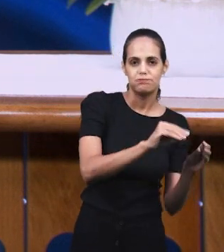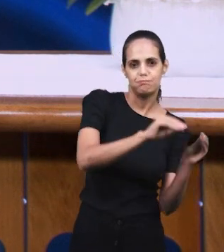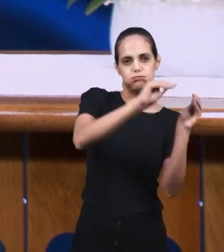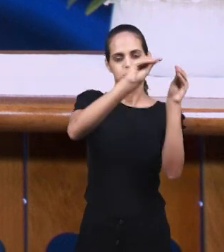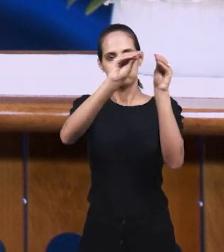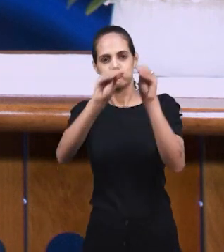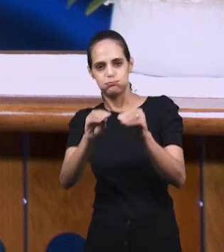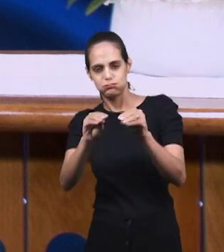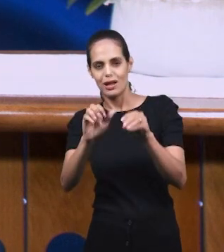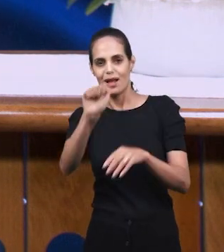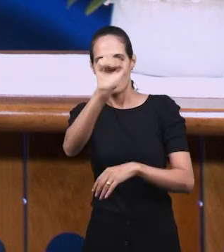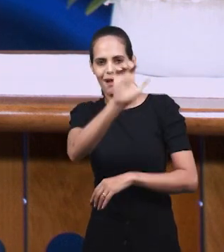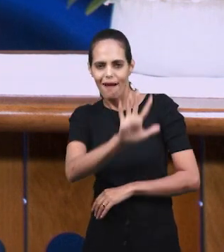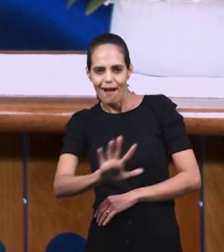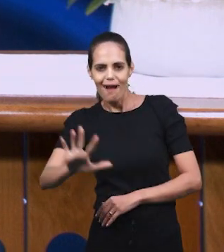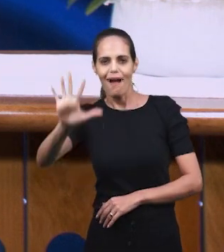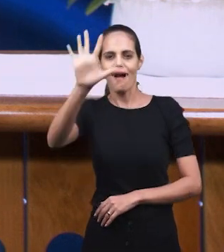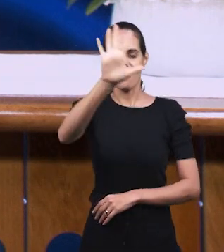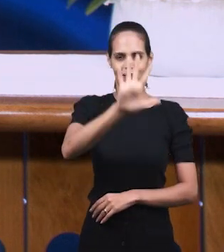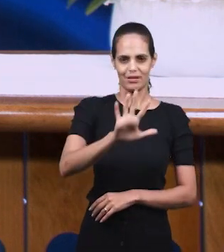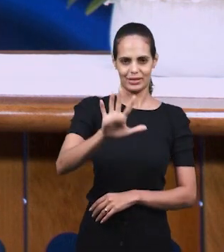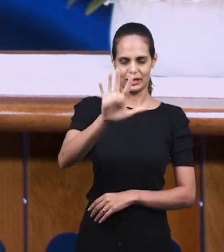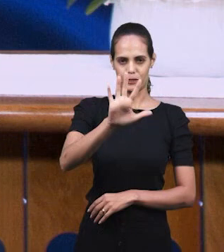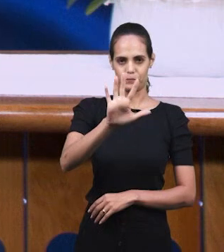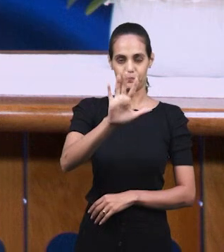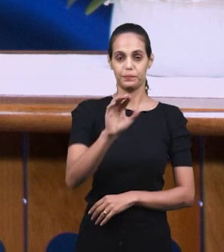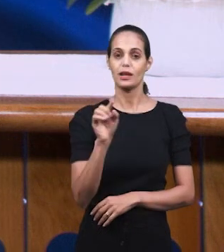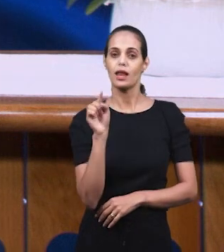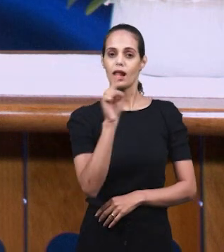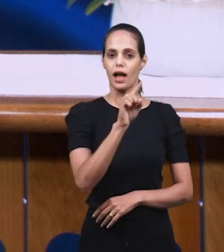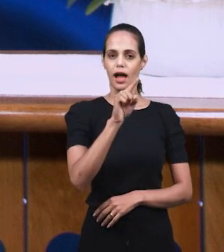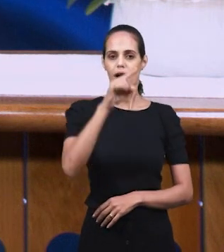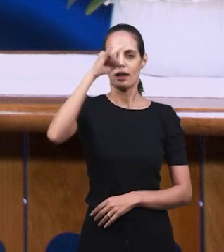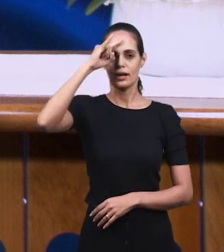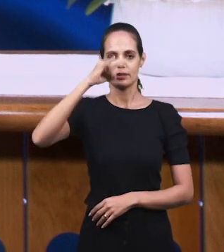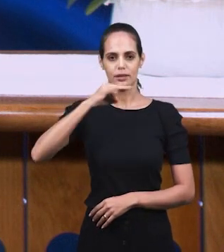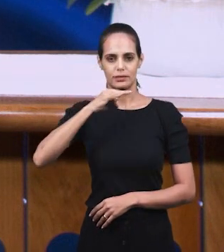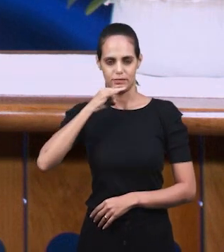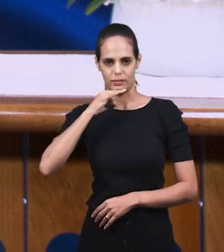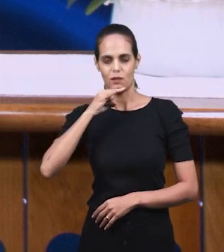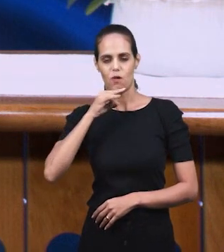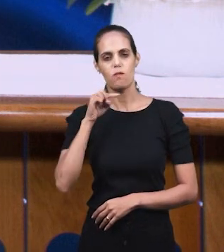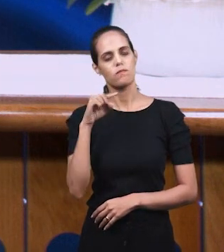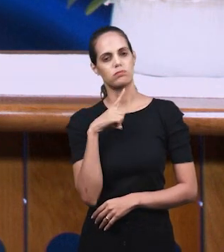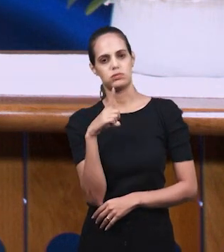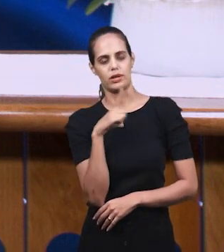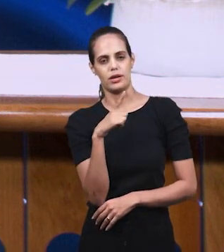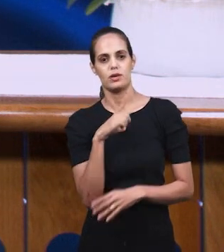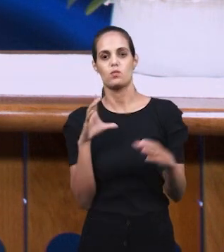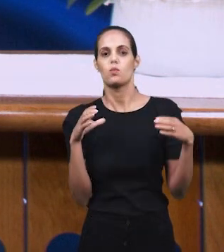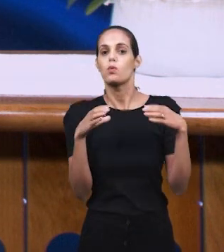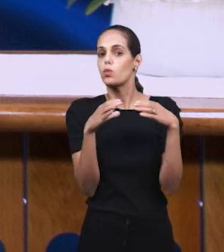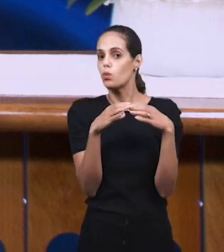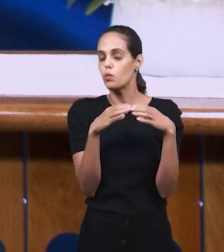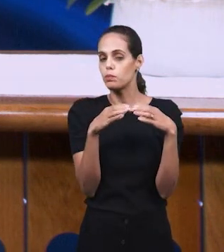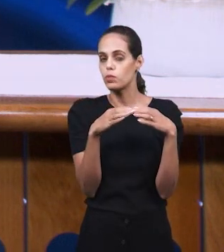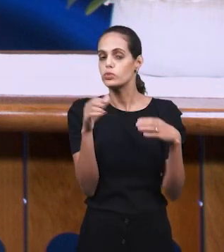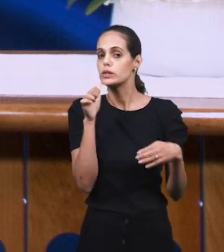услышим свидетельство сестер из Казахстана. В Казахстане у нас есть очень активная группа сестер, и одна из них